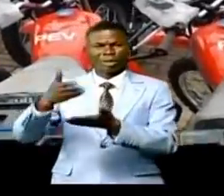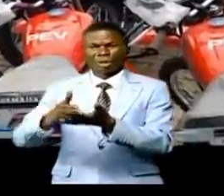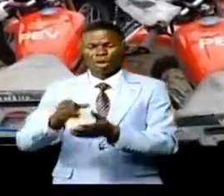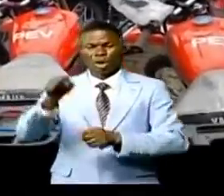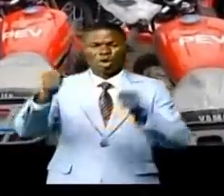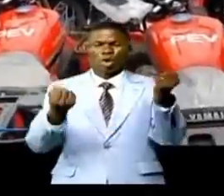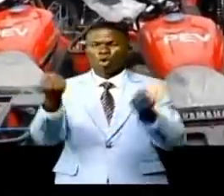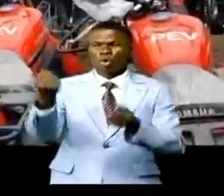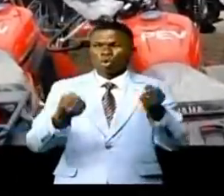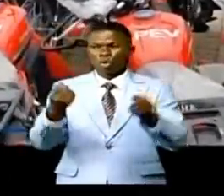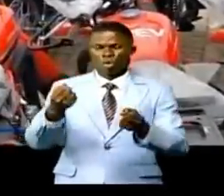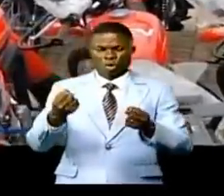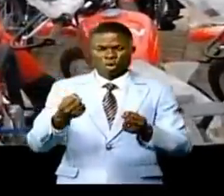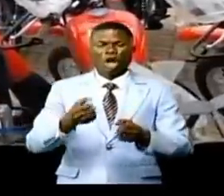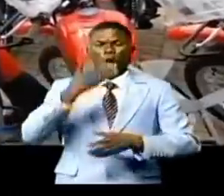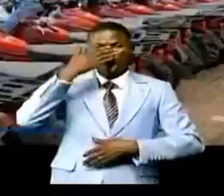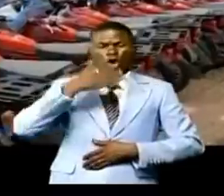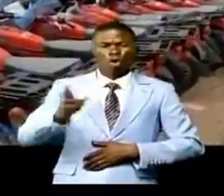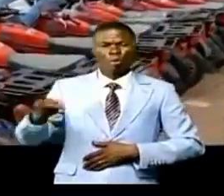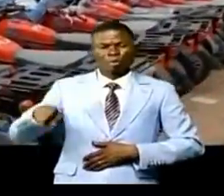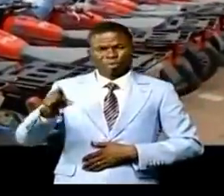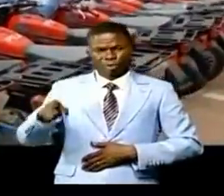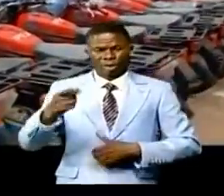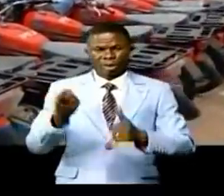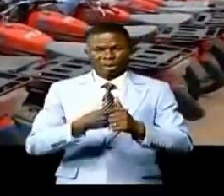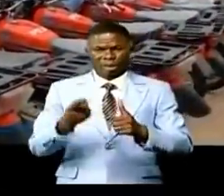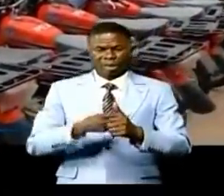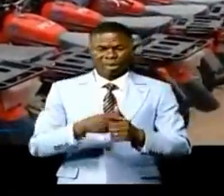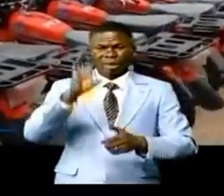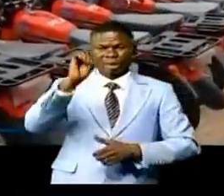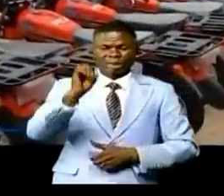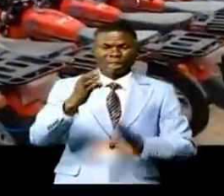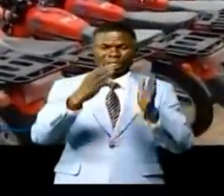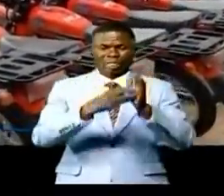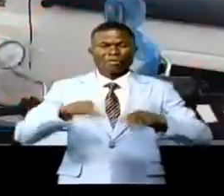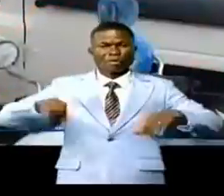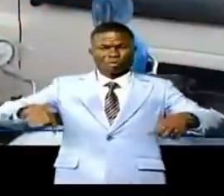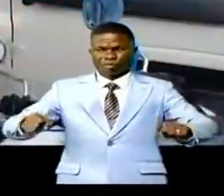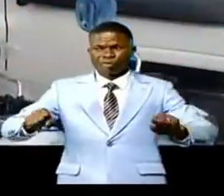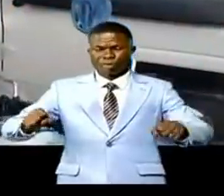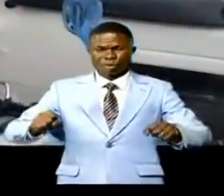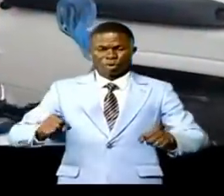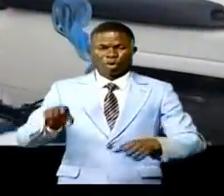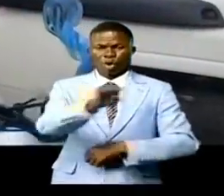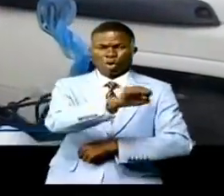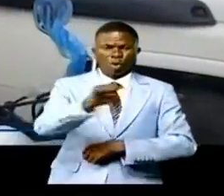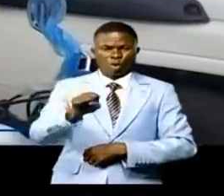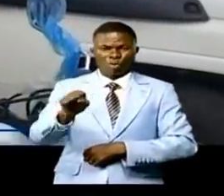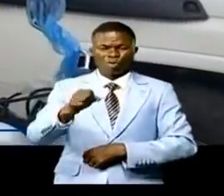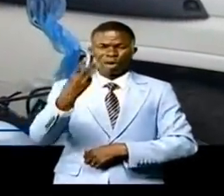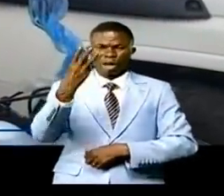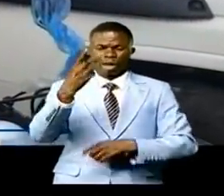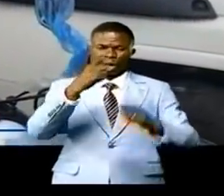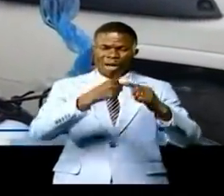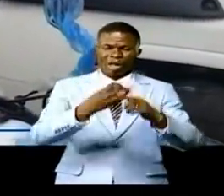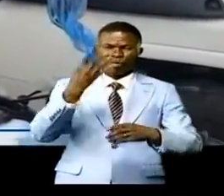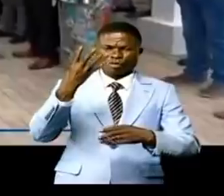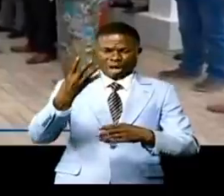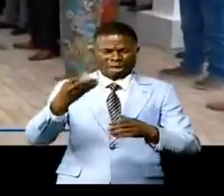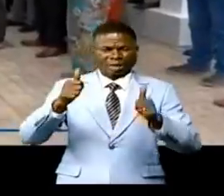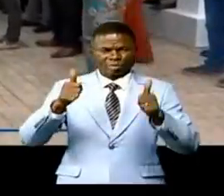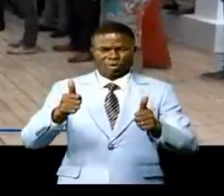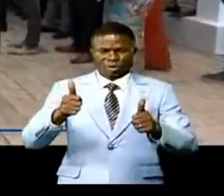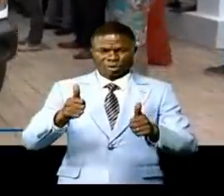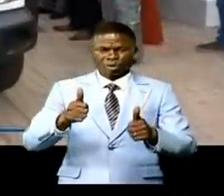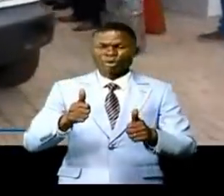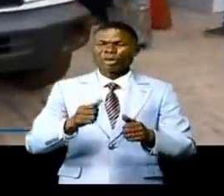roulants aux entités sanitaires de la province. Il s'agit là de 59 motos de terrain, une Jeep 4x4 de marque Toyota Land Cruiser double